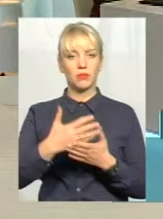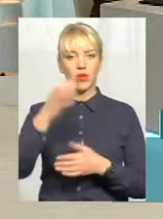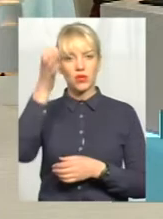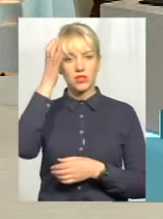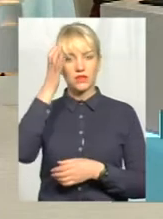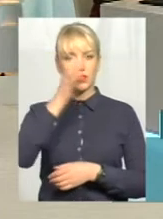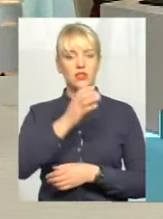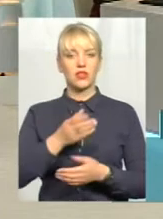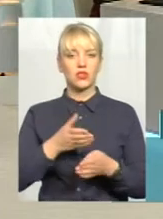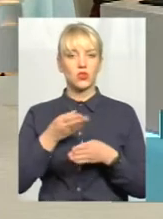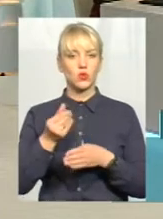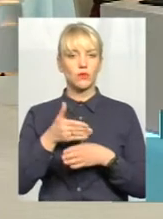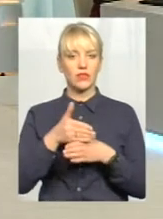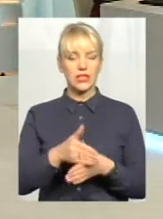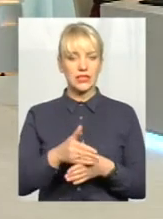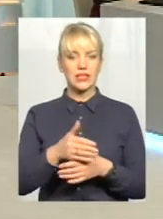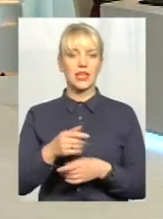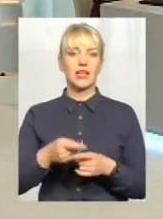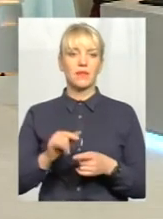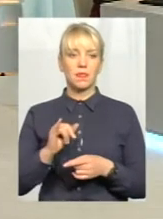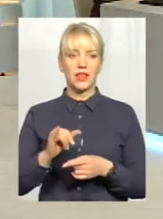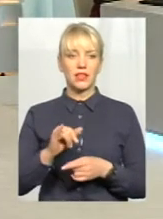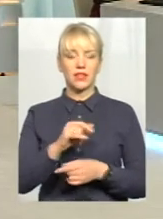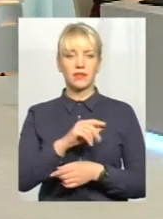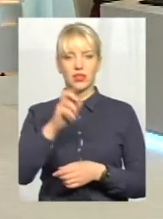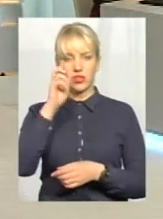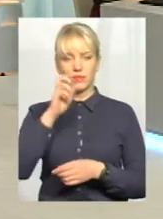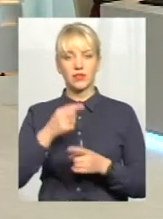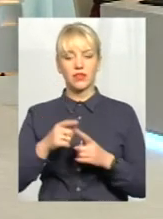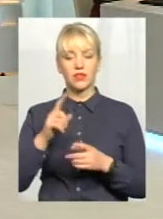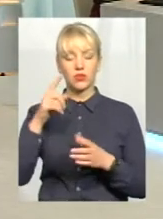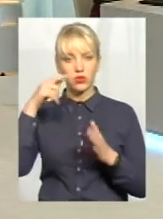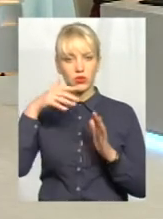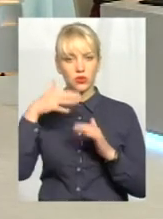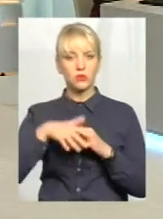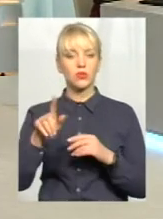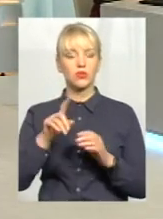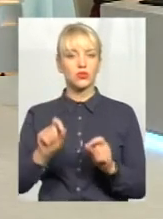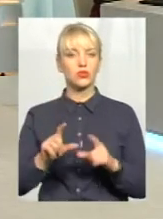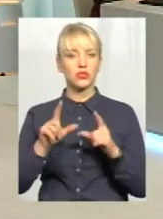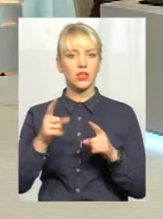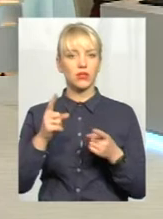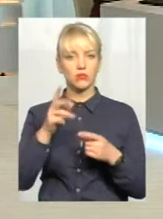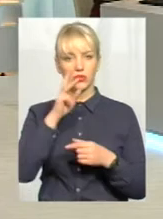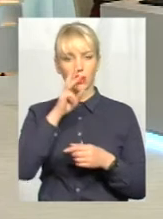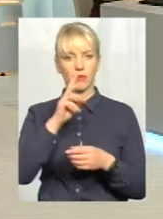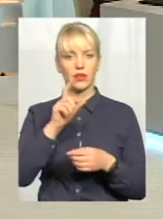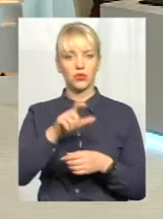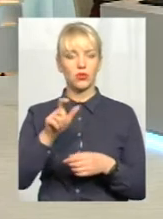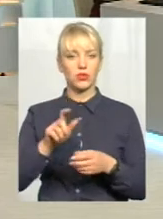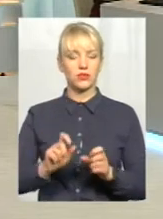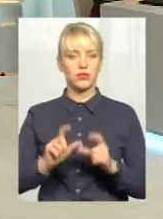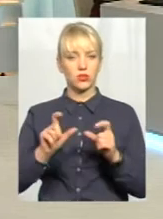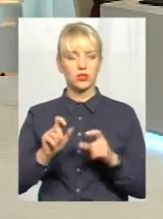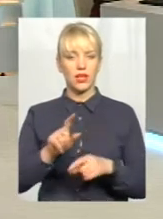медична субвенція, зрозуміло, що вона змінилася на суму піднятої заробітної плати світянам, вона зросла набагато більше, на суму